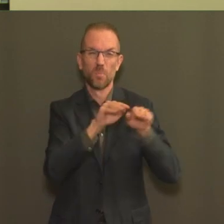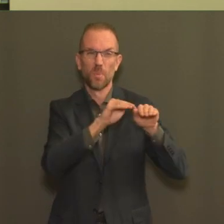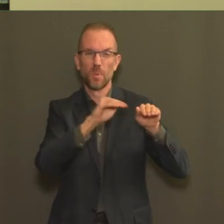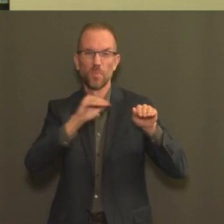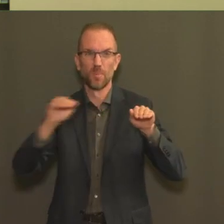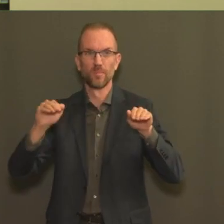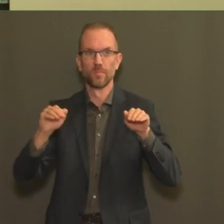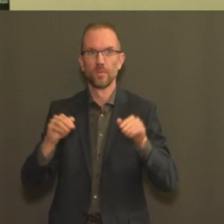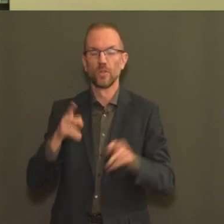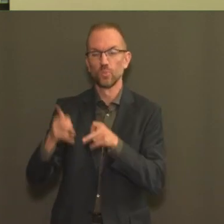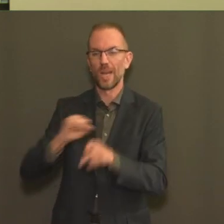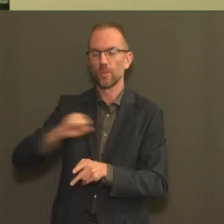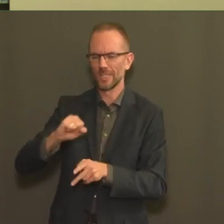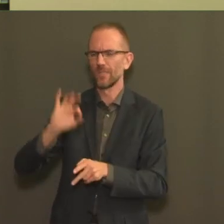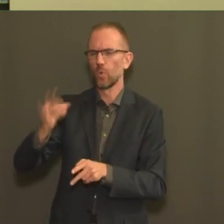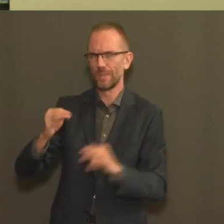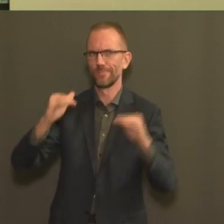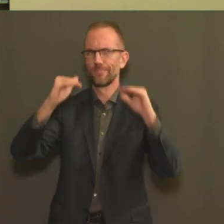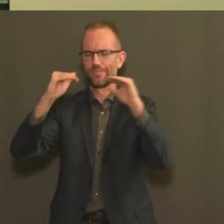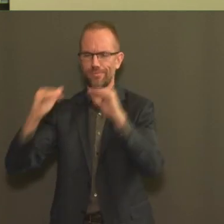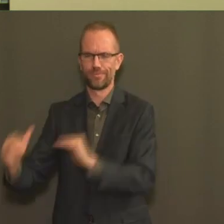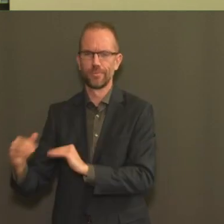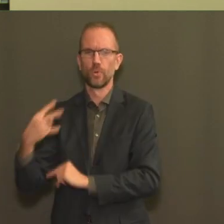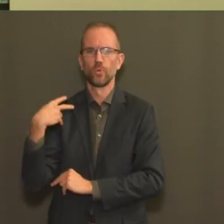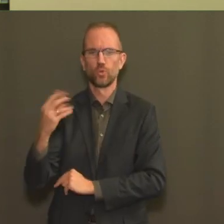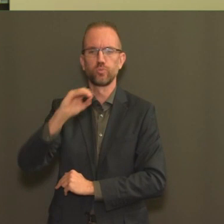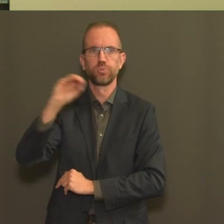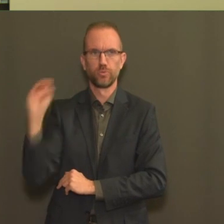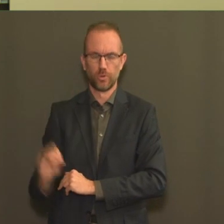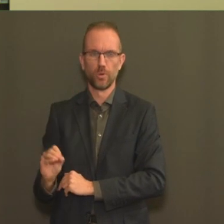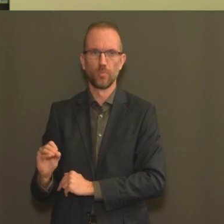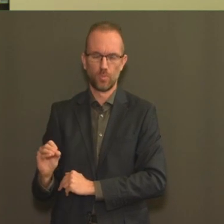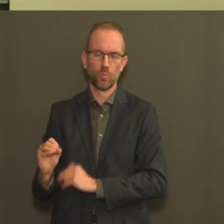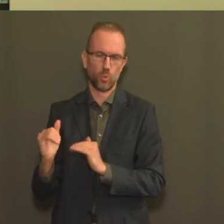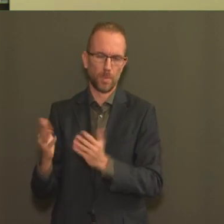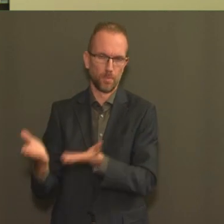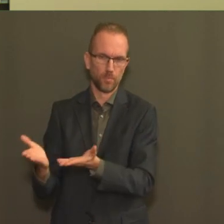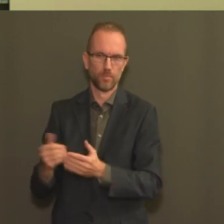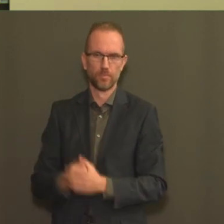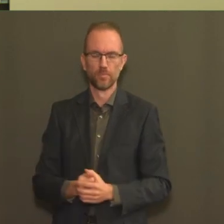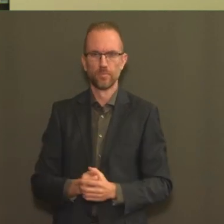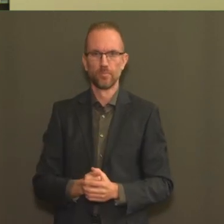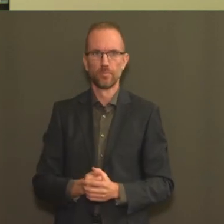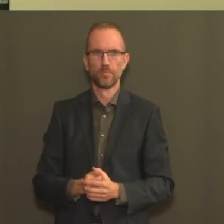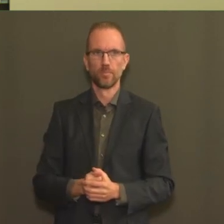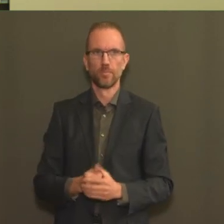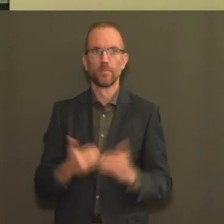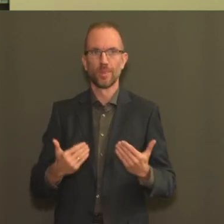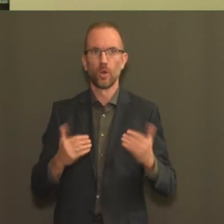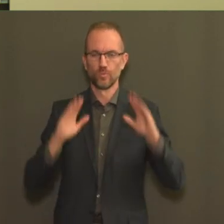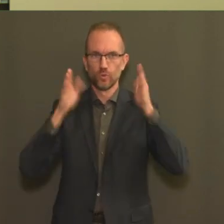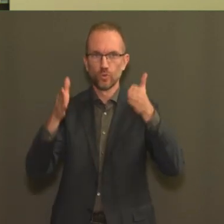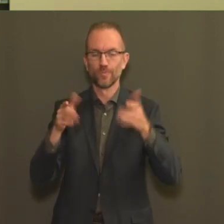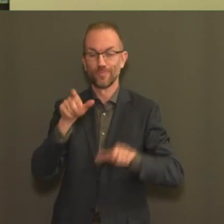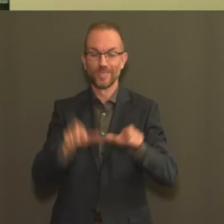intensifs, en l'occurrence, il s'agit de moins 12%. Enfin, concernant les décès, nous avons des